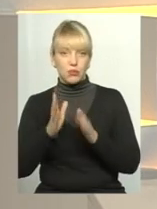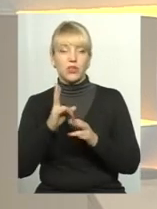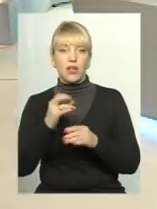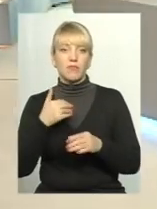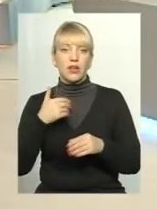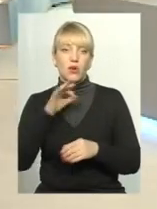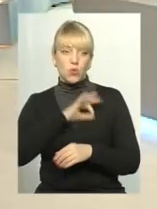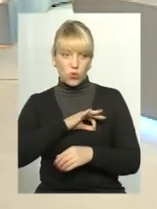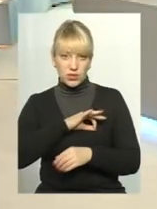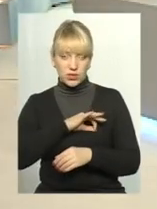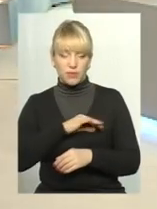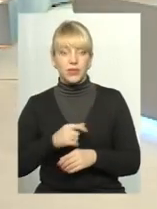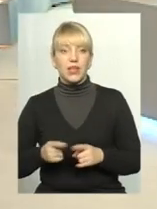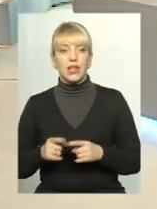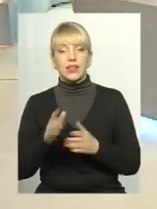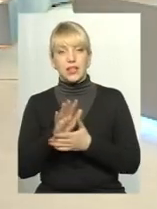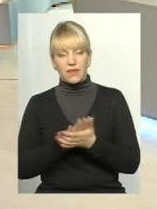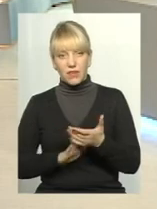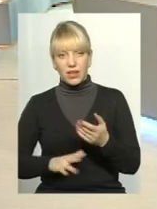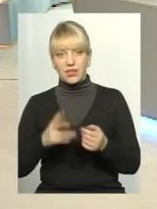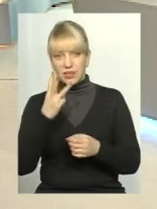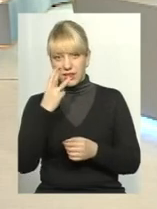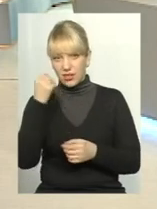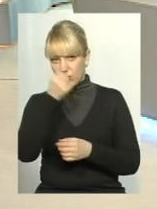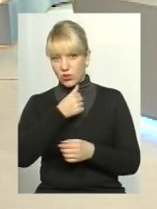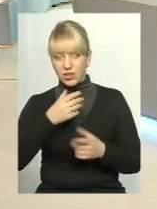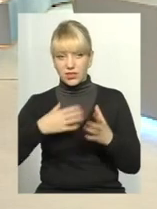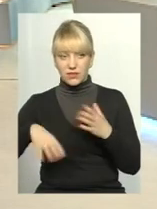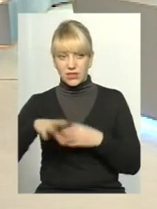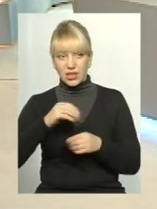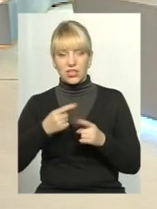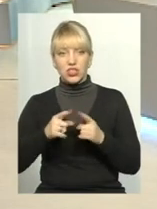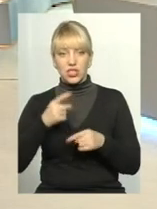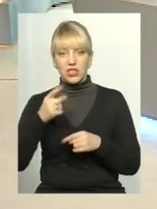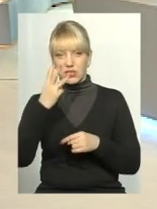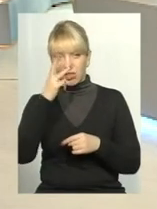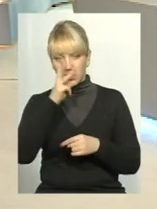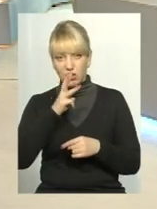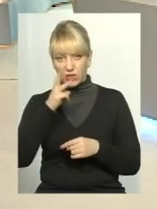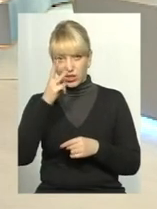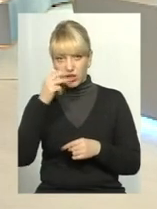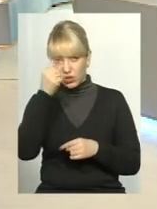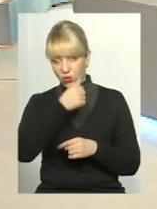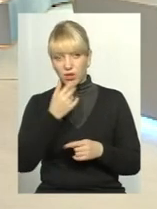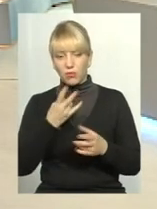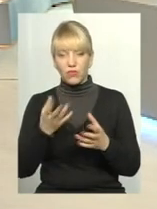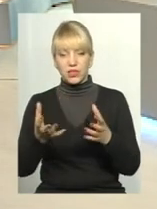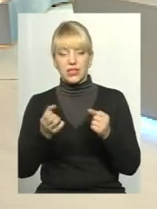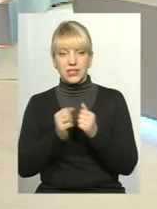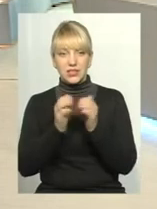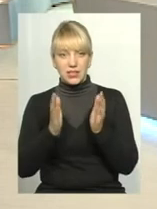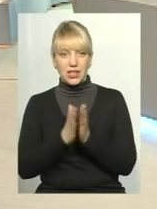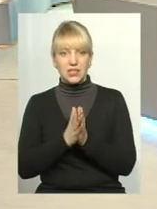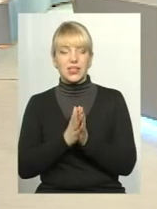користь. Тривати буде три роки, так? все пере... Тобто, через три роки ми вже маємо отримати цілісний результат